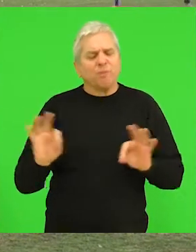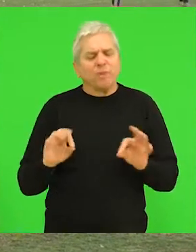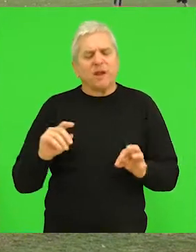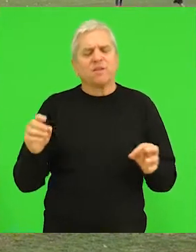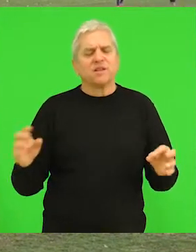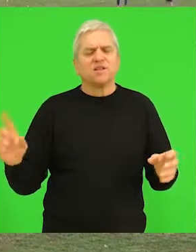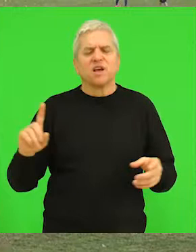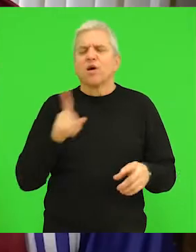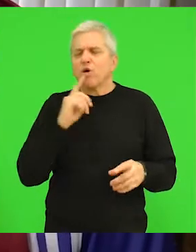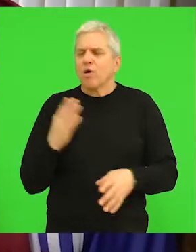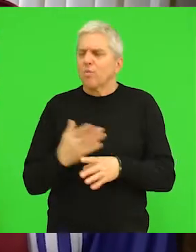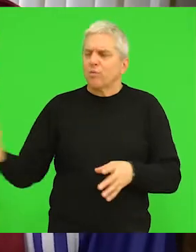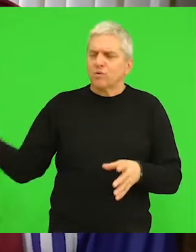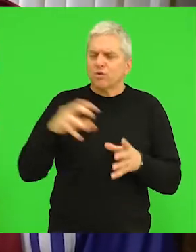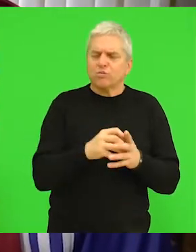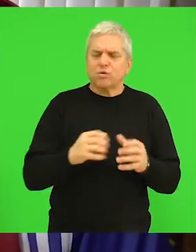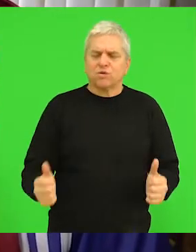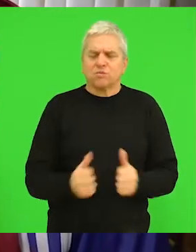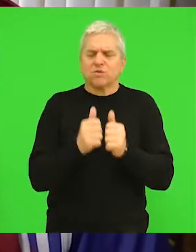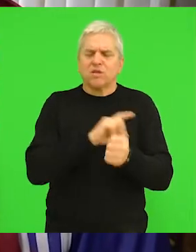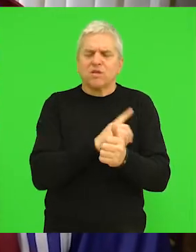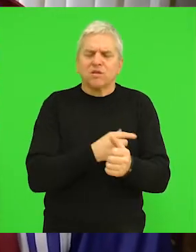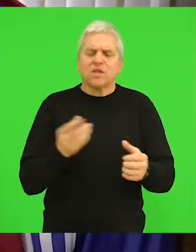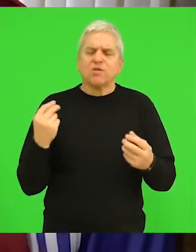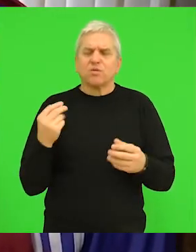se nova pojačanja uklope u ovaj naš sastav